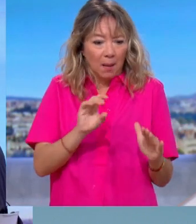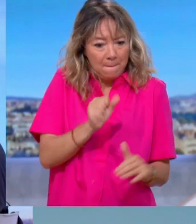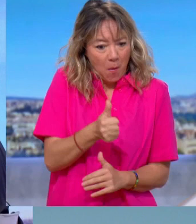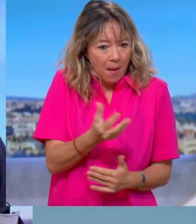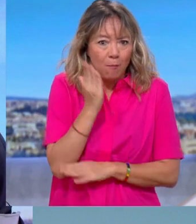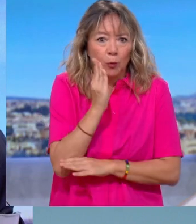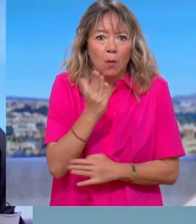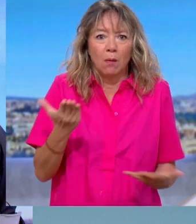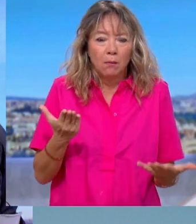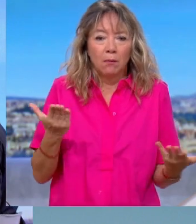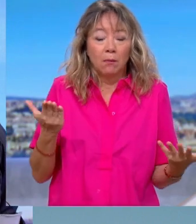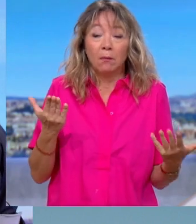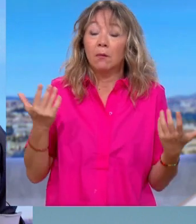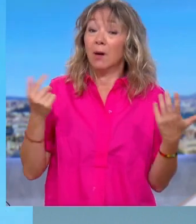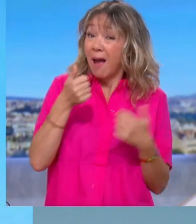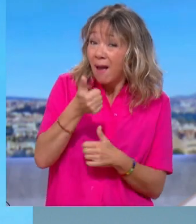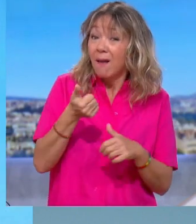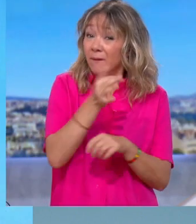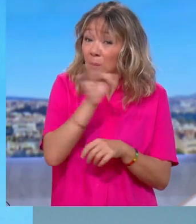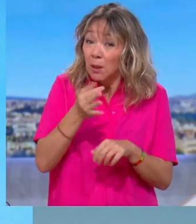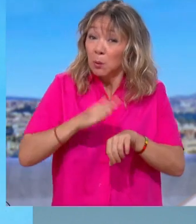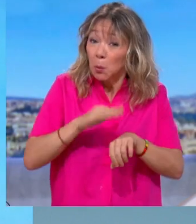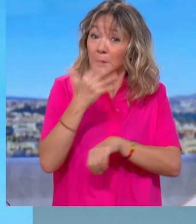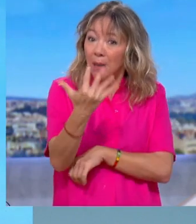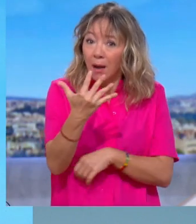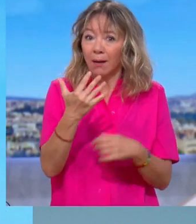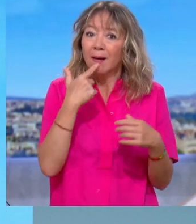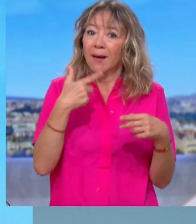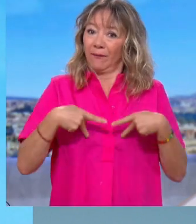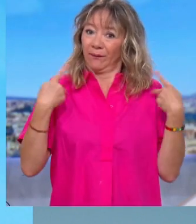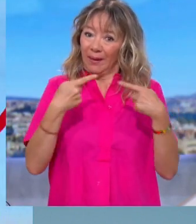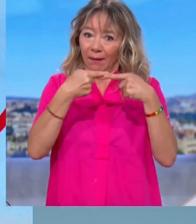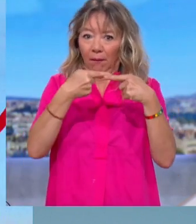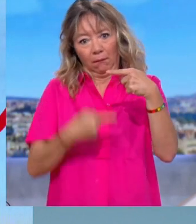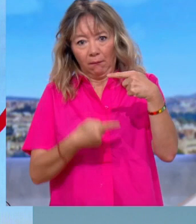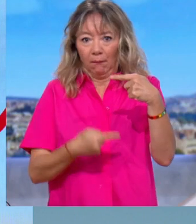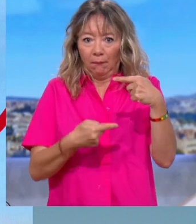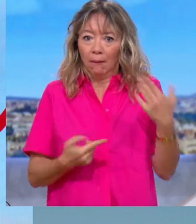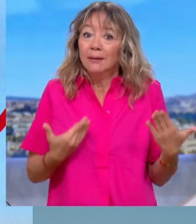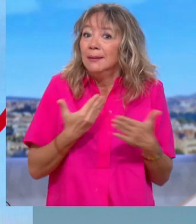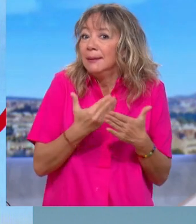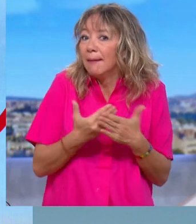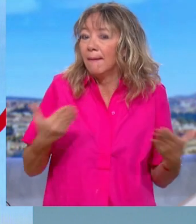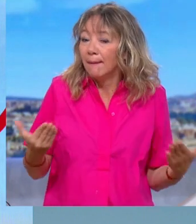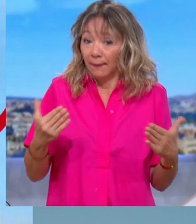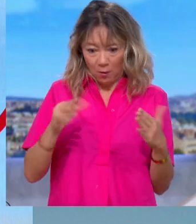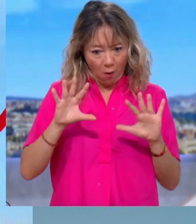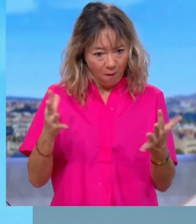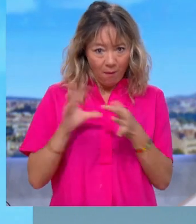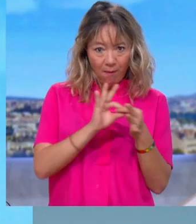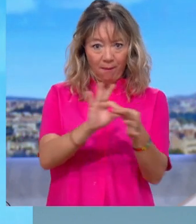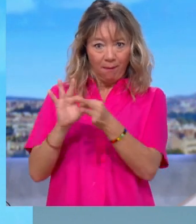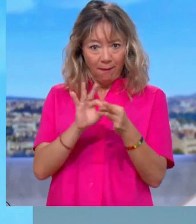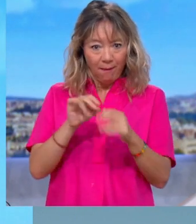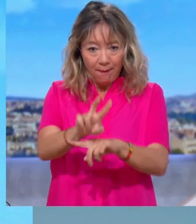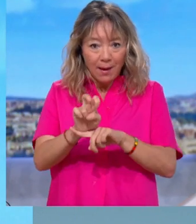estiment se priver, que vous avez 1 Français sur 5 qui vit à découvert, mais comment voulez-vous qu'on puisse maintenir la cohésion de ce pays sans prendre